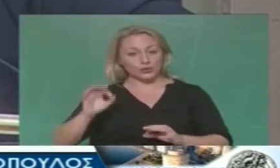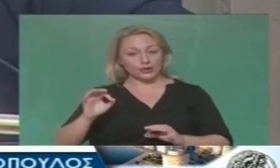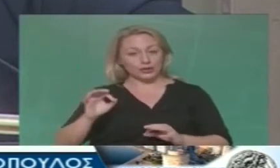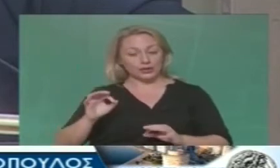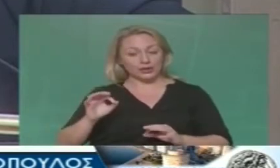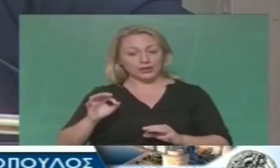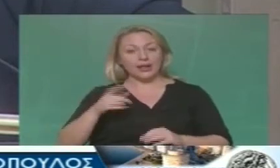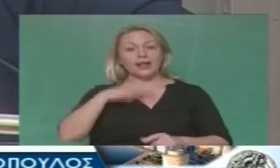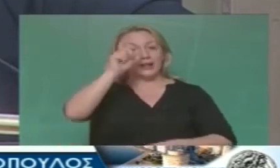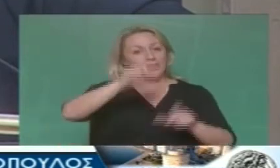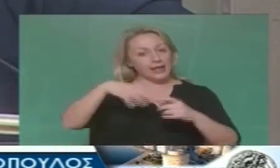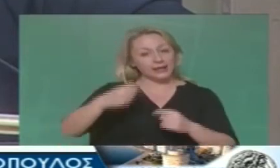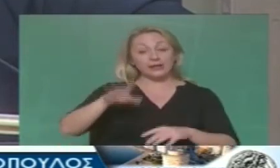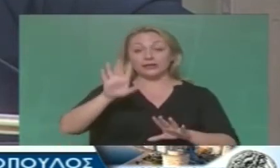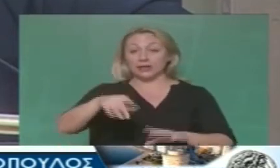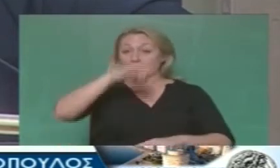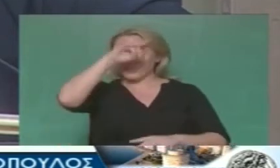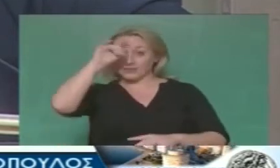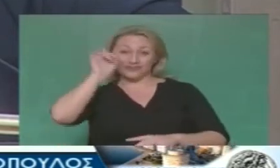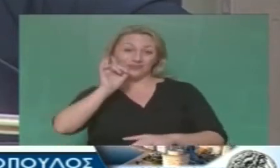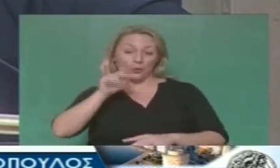Ναι, υπήρχε μια δυσκολία.